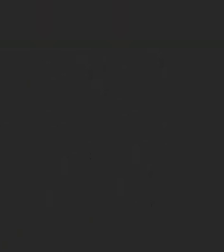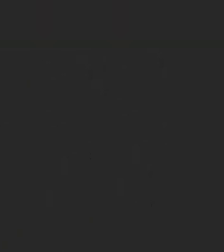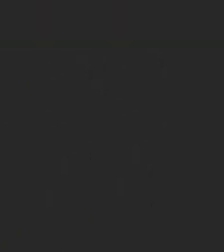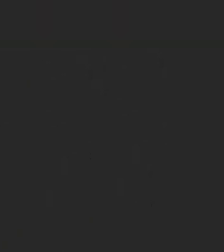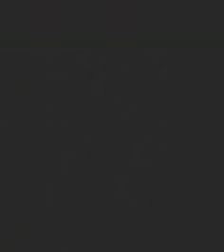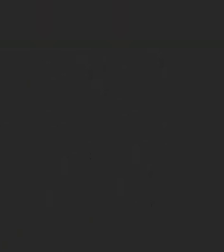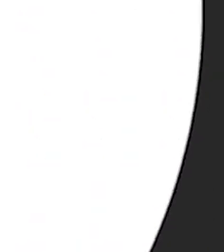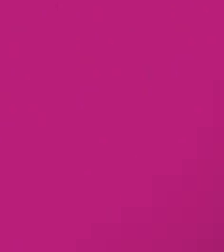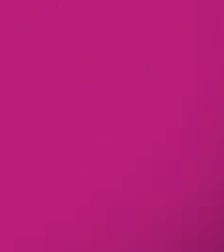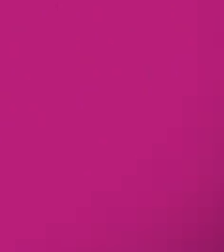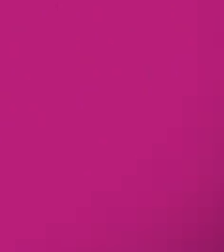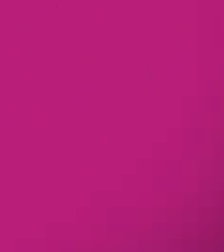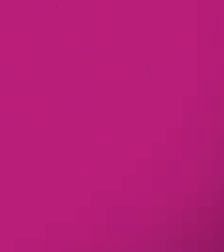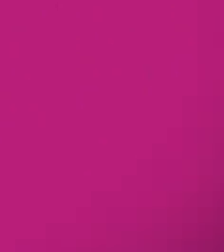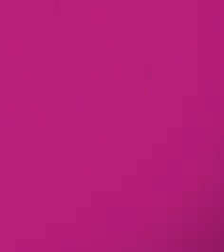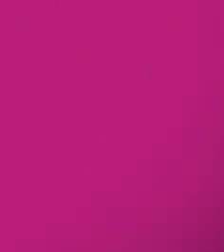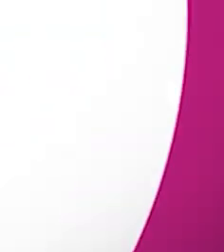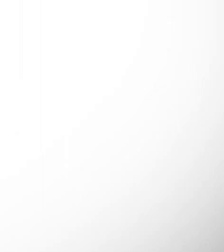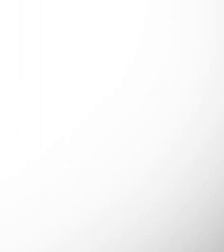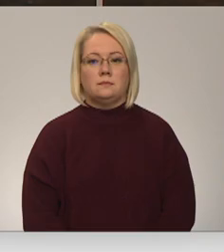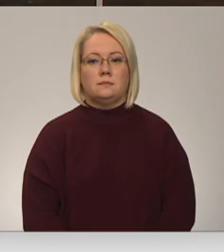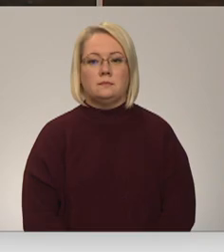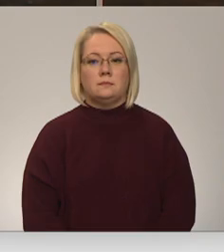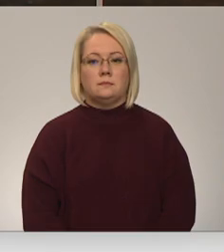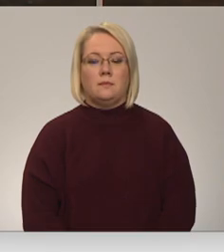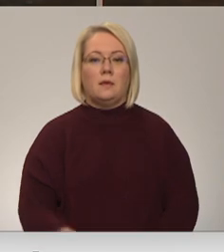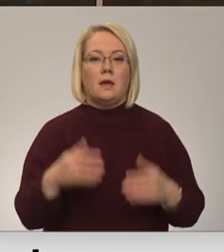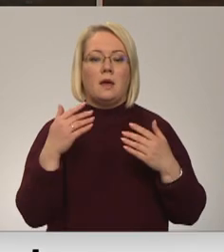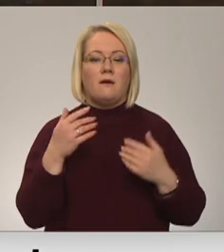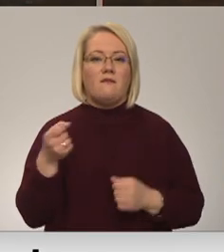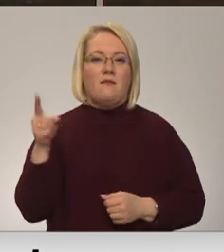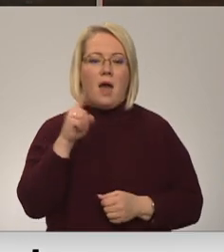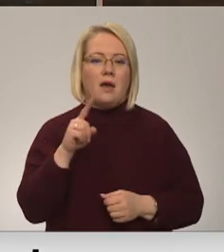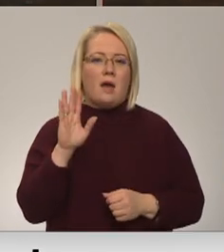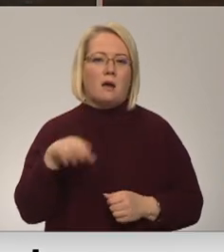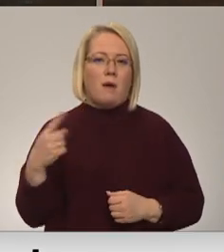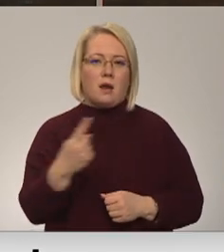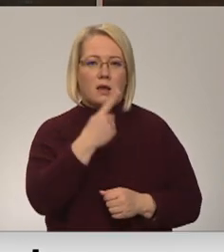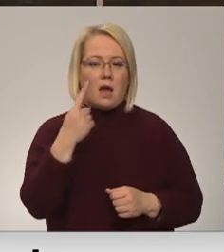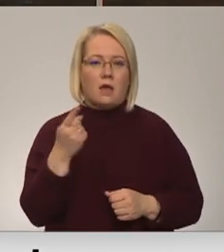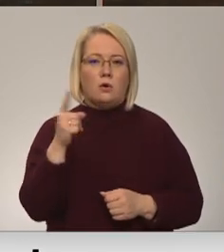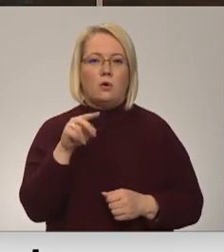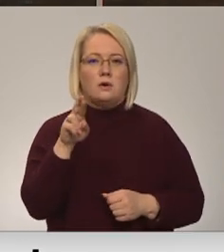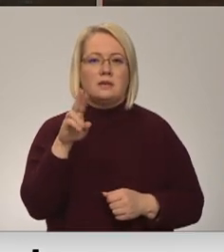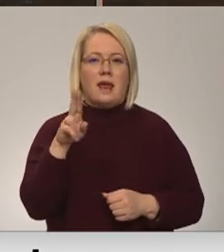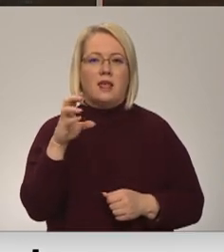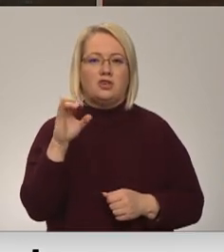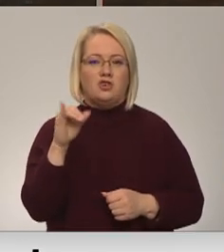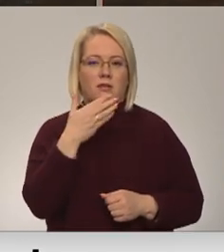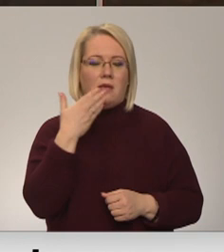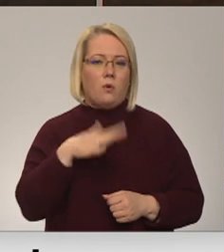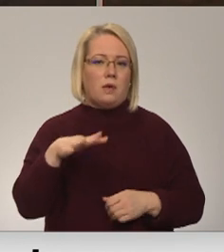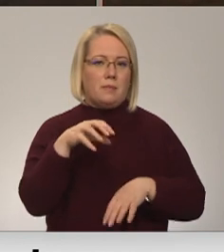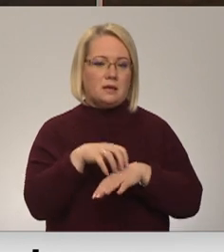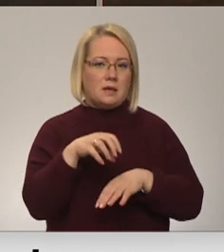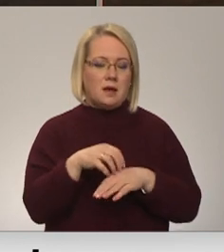Re! Viss ēters ir te! Jau vairāk nekā gadu streņšos nav pastāvīga ģimenes ārsta. Tagad rast